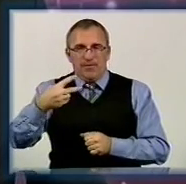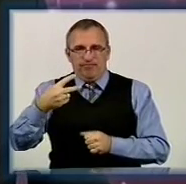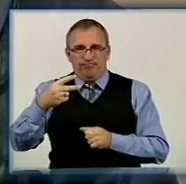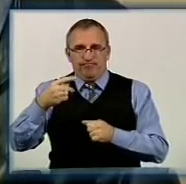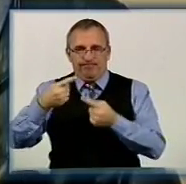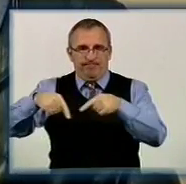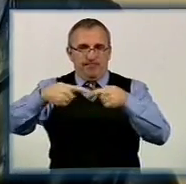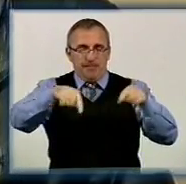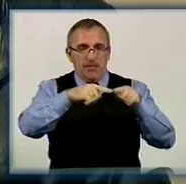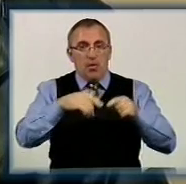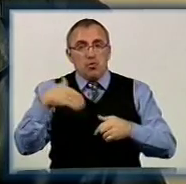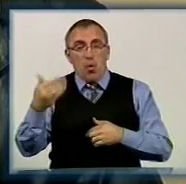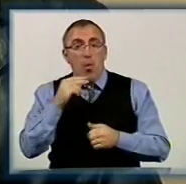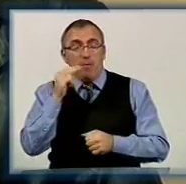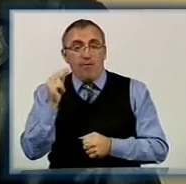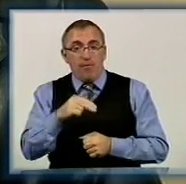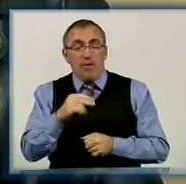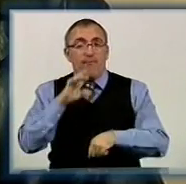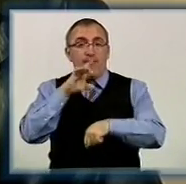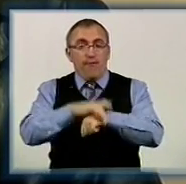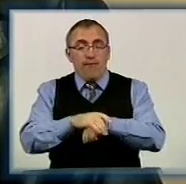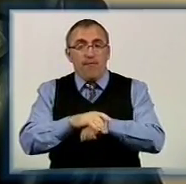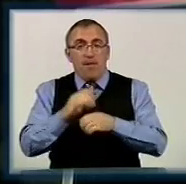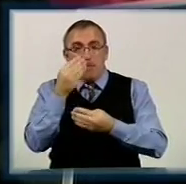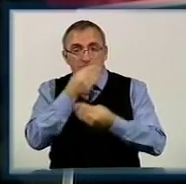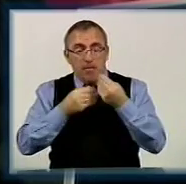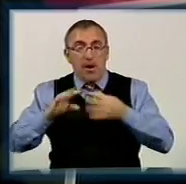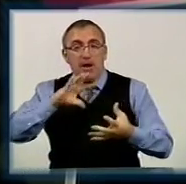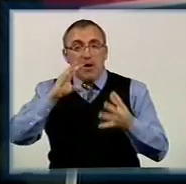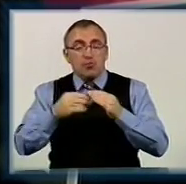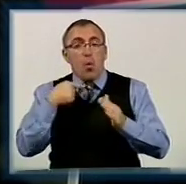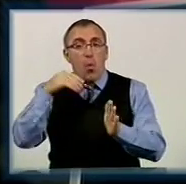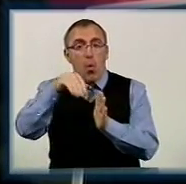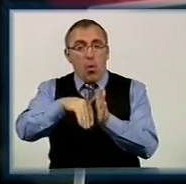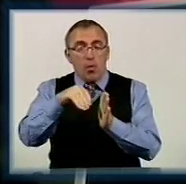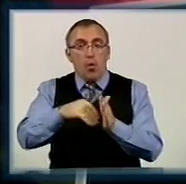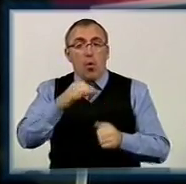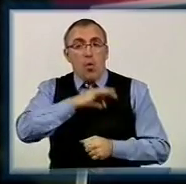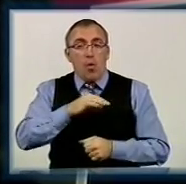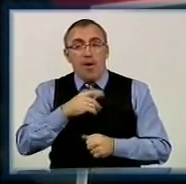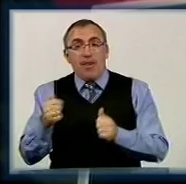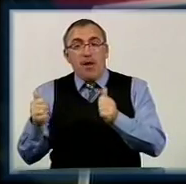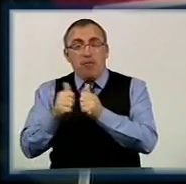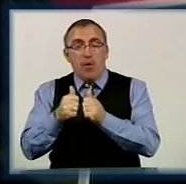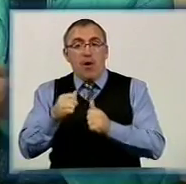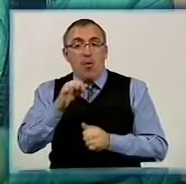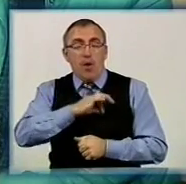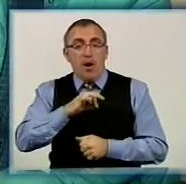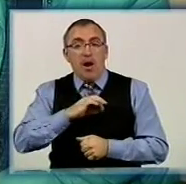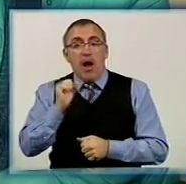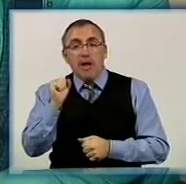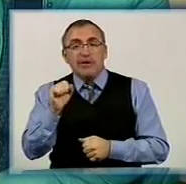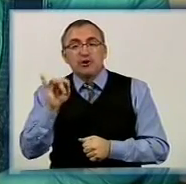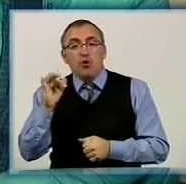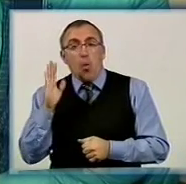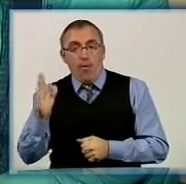Сторона обвинувачення стверджує, що зафіксували факти підробки результатів голосування на користь найближчого конкурента Табалова Артема